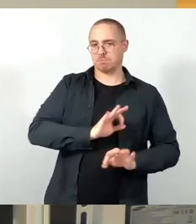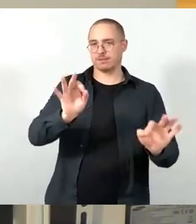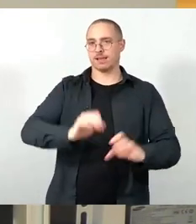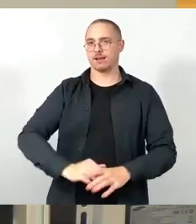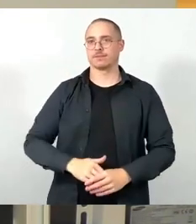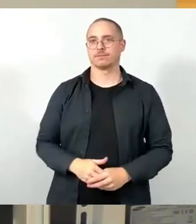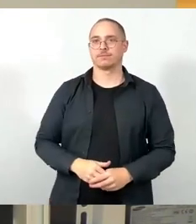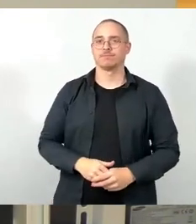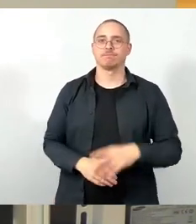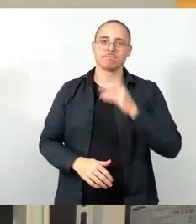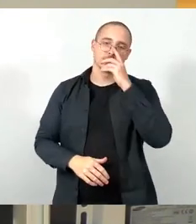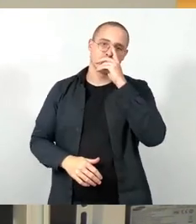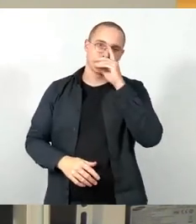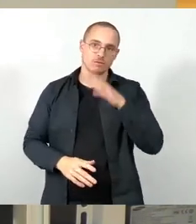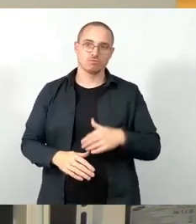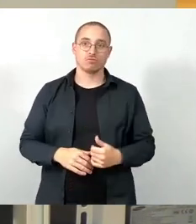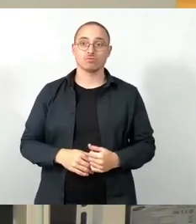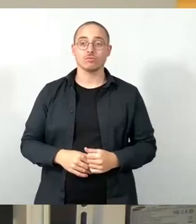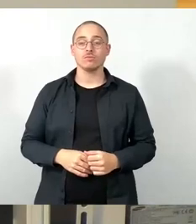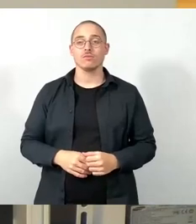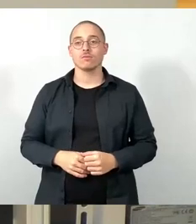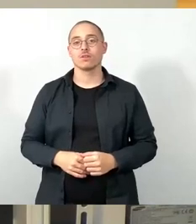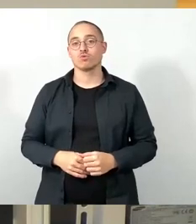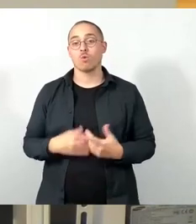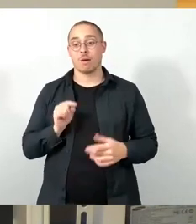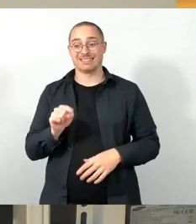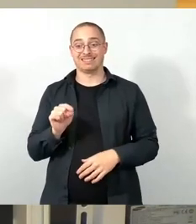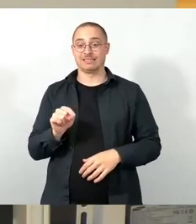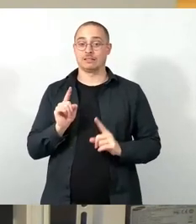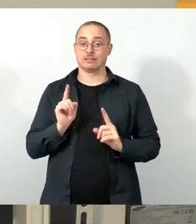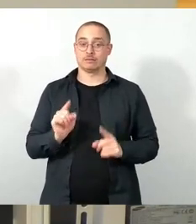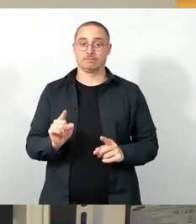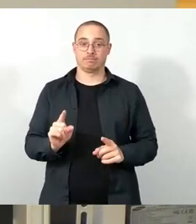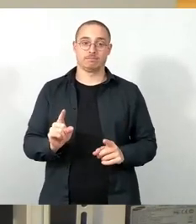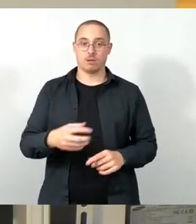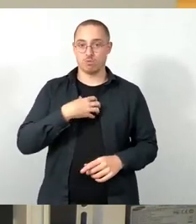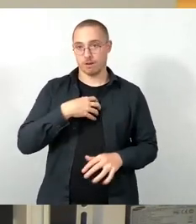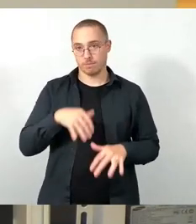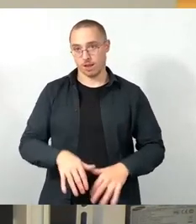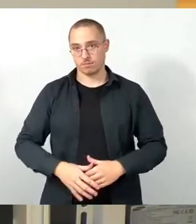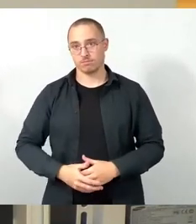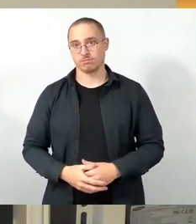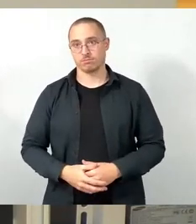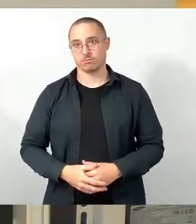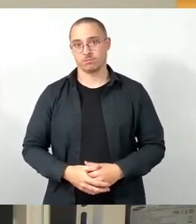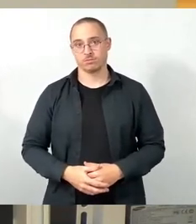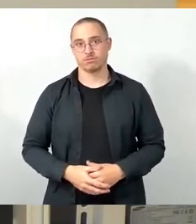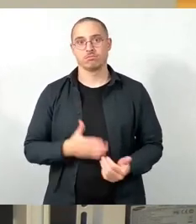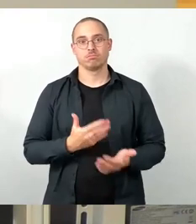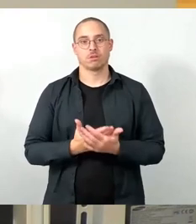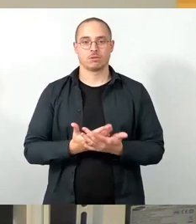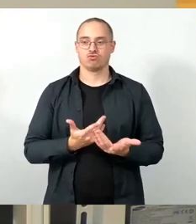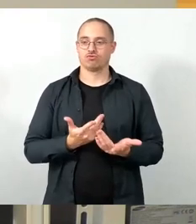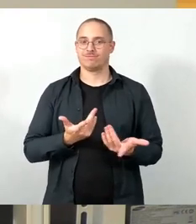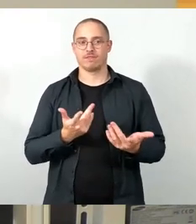alledem hat dieser Weg mit etwas zu kämpfen, nämlich mit einer, ja, teilweise Übernutzung schon. Der Weg